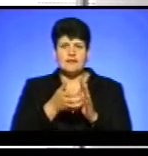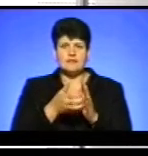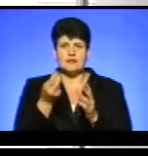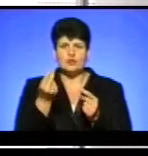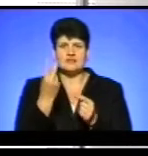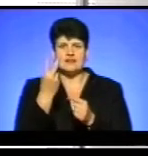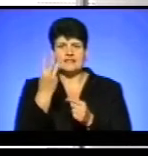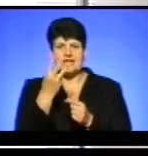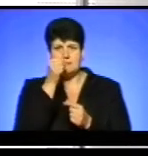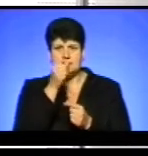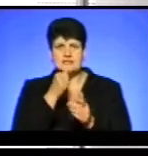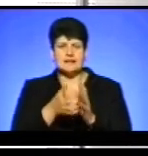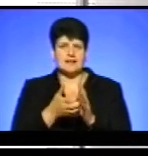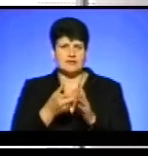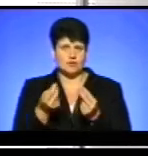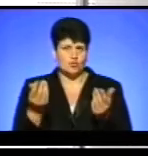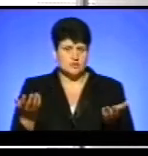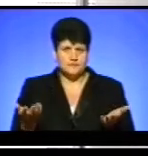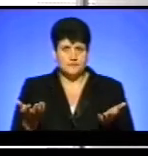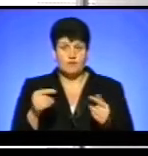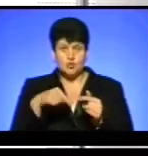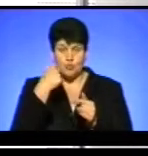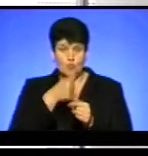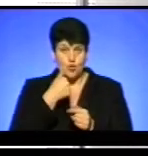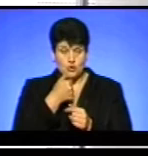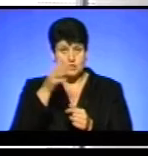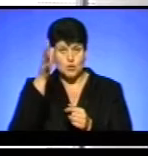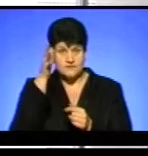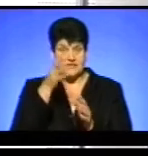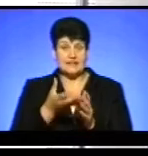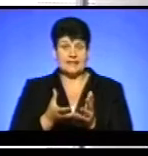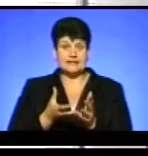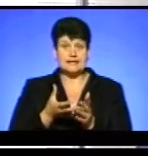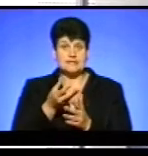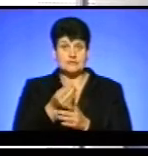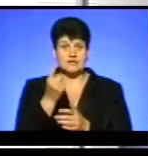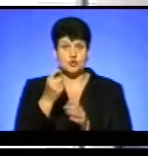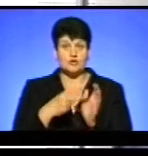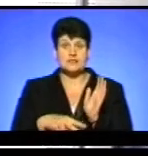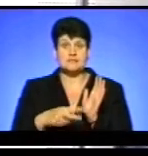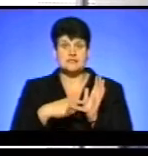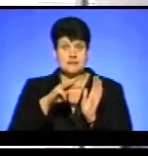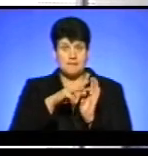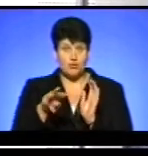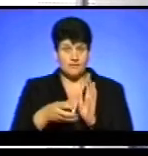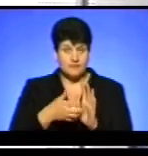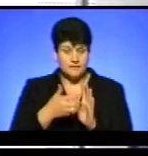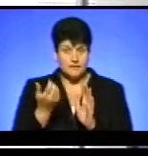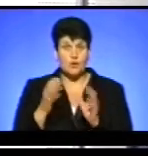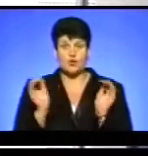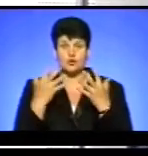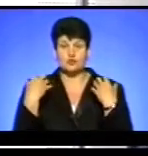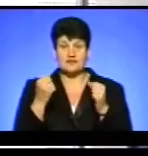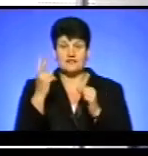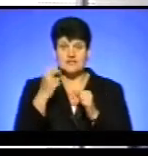місяці, не вистачає в різний галаз. Зокрема, в цьому році освіта недофінансована на 177 млн грн, охорона здоров'я на